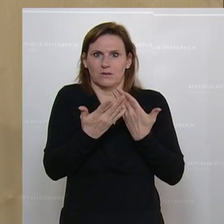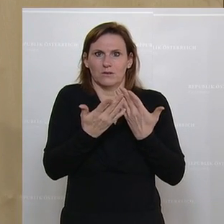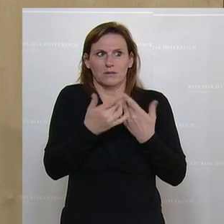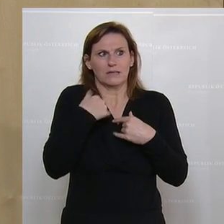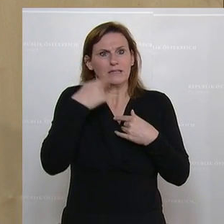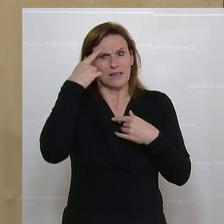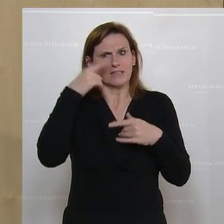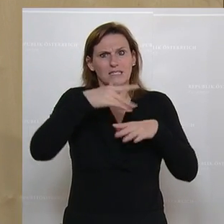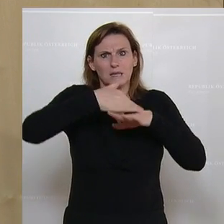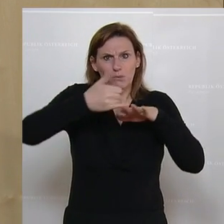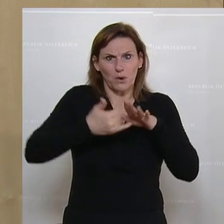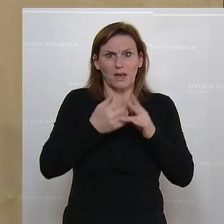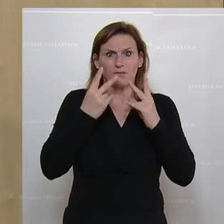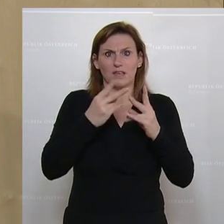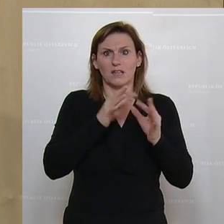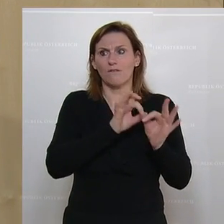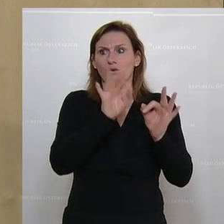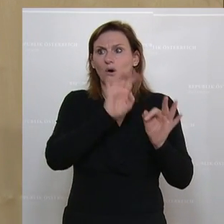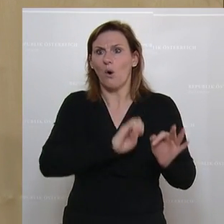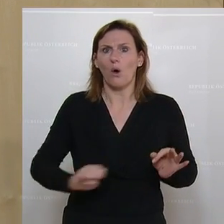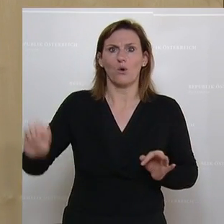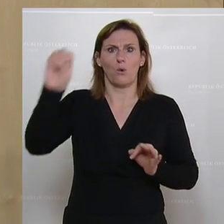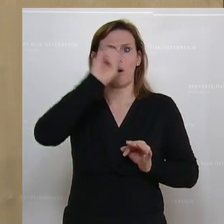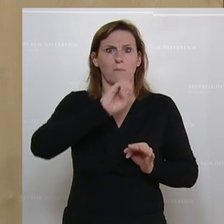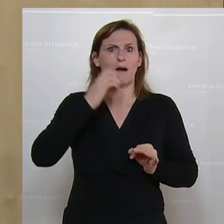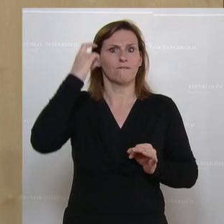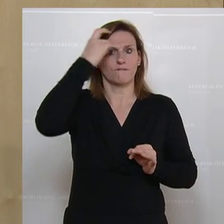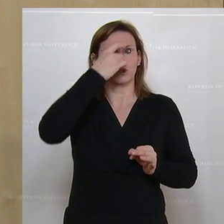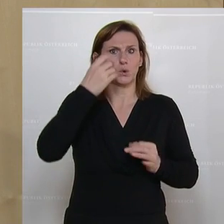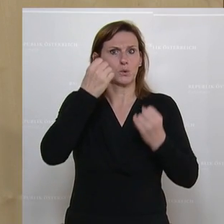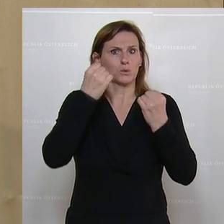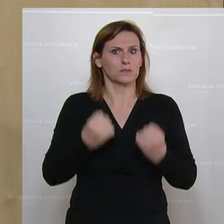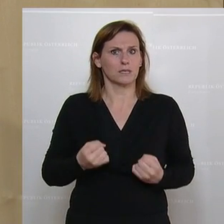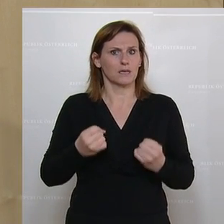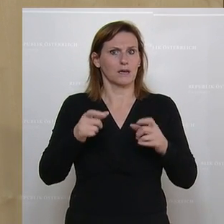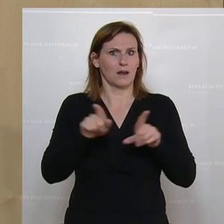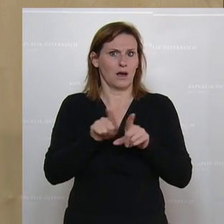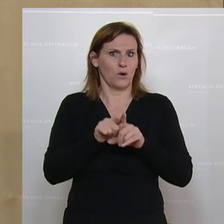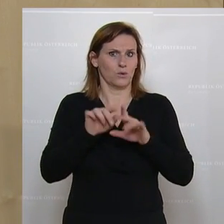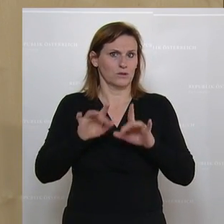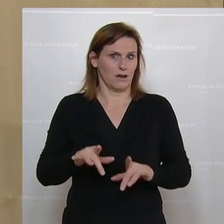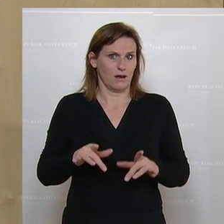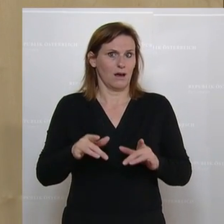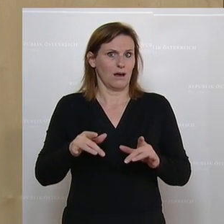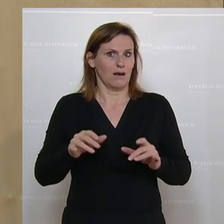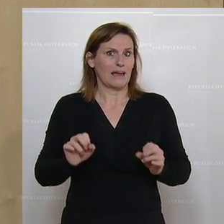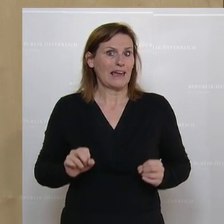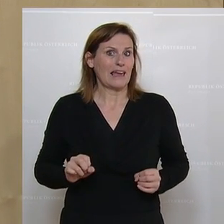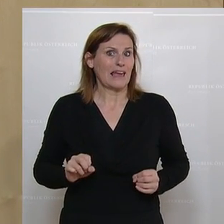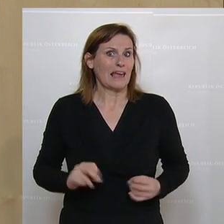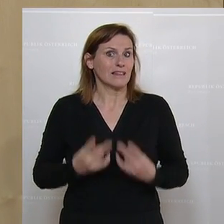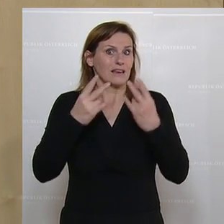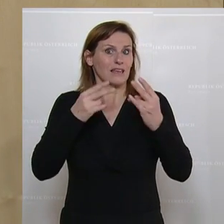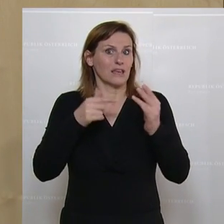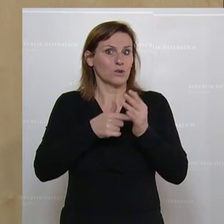Versorgungssicherheit Europas. Es ändert ja auch nicht sozusagen die Gesamtfördermenge. Wir brauchen, wir sind einfach noch energiepolitisch